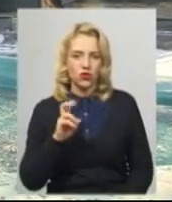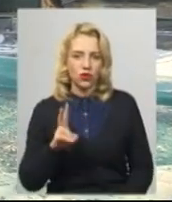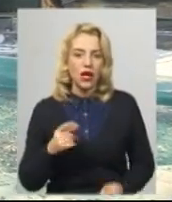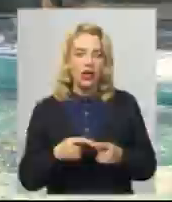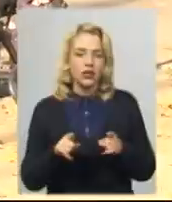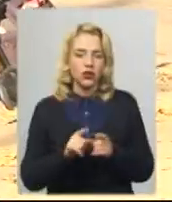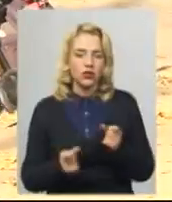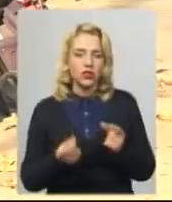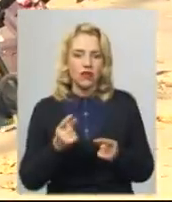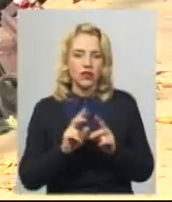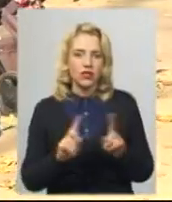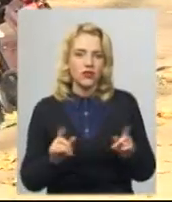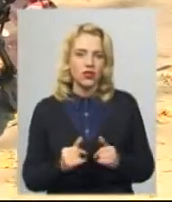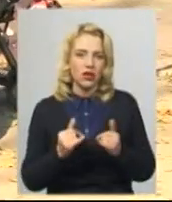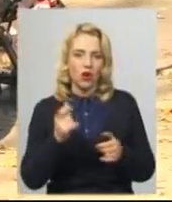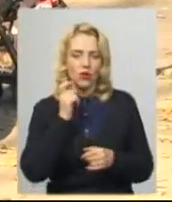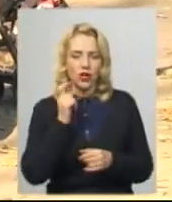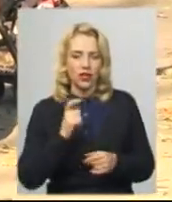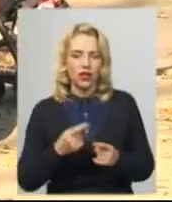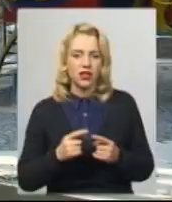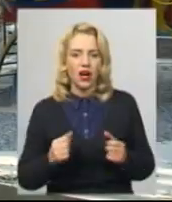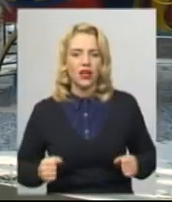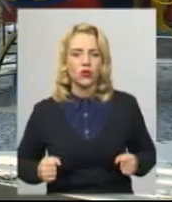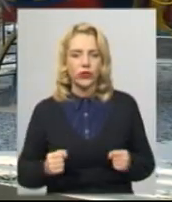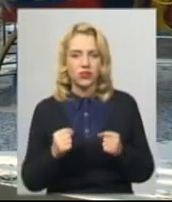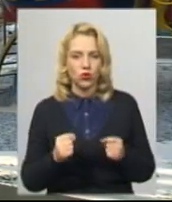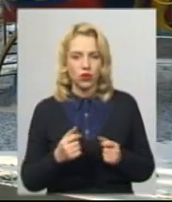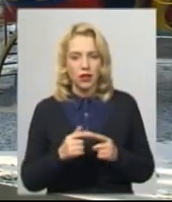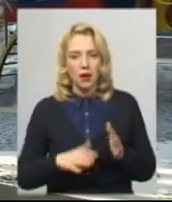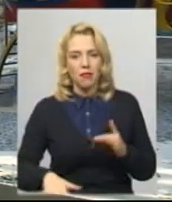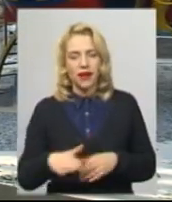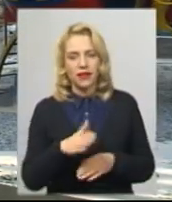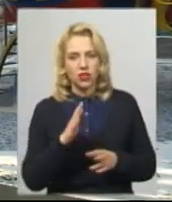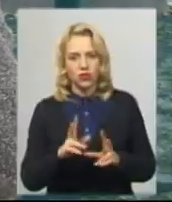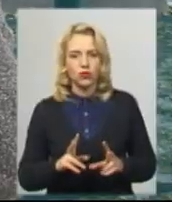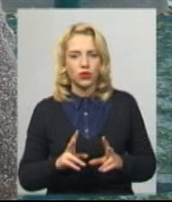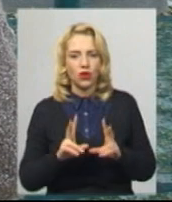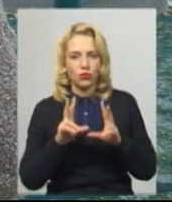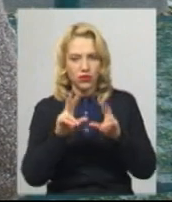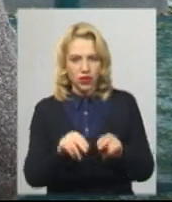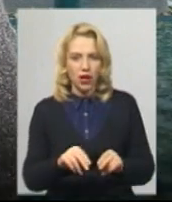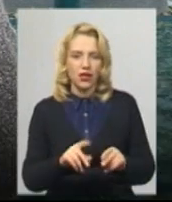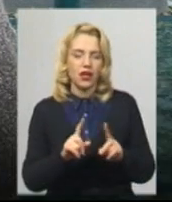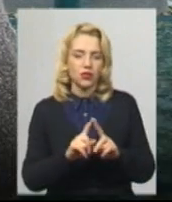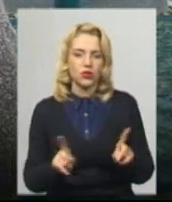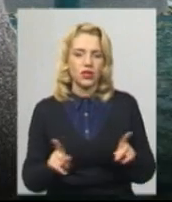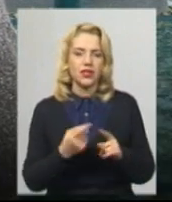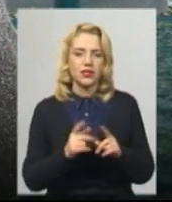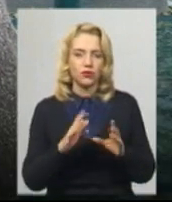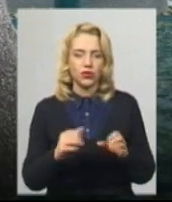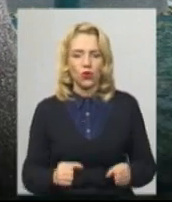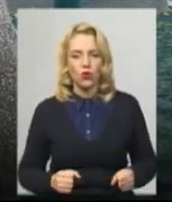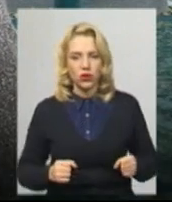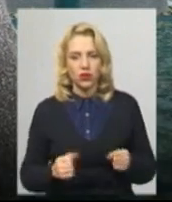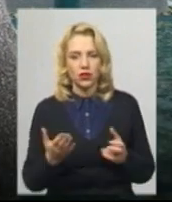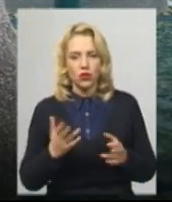містечка, з'являться незвичні для України атракціони. Майданчик обіцяє бути інклюзивним, додає Василь Новачок. То буде і гойдалка, на